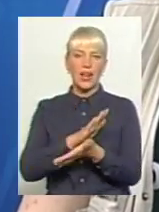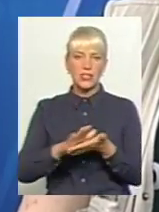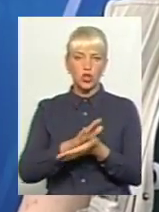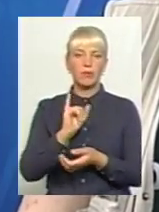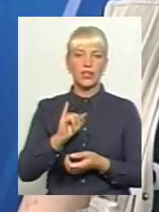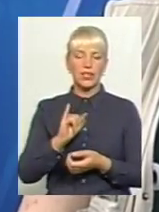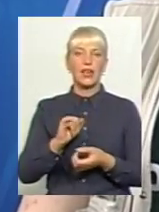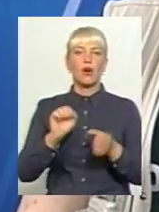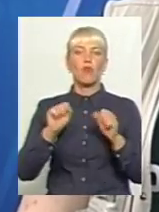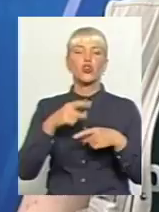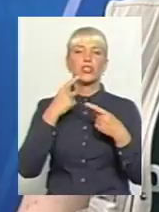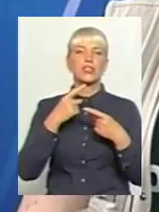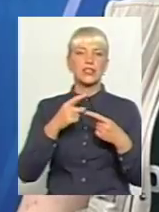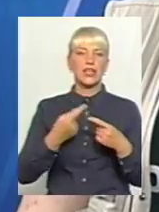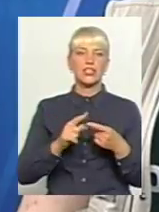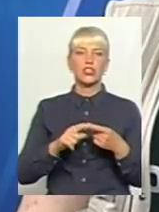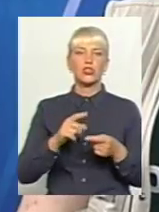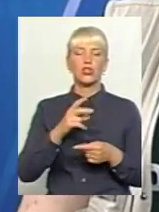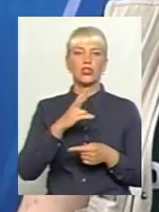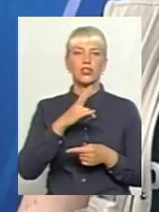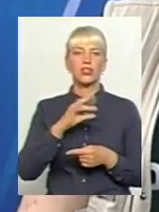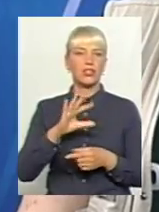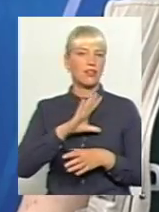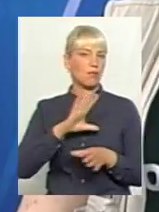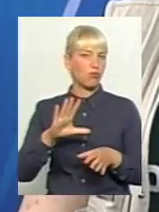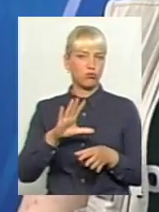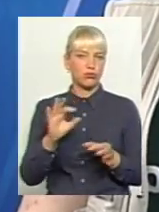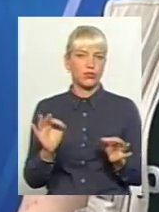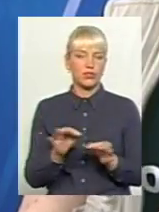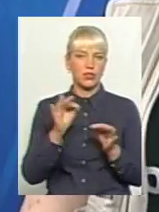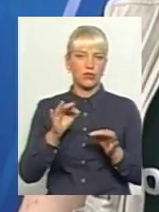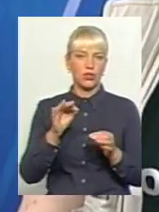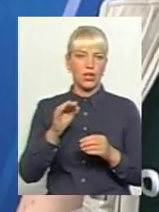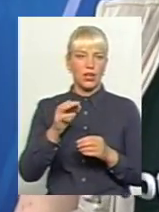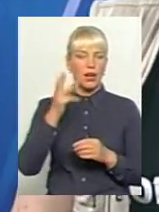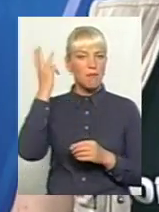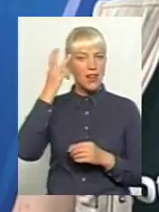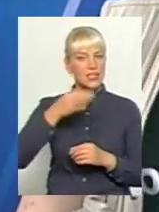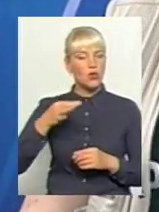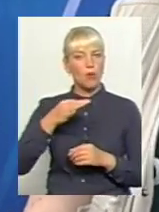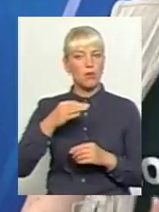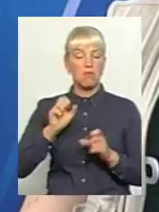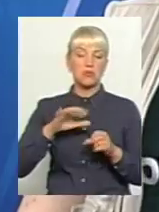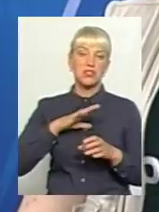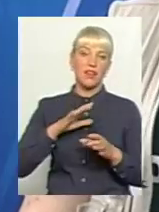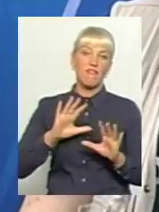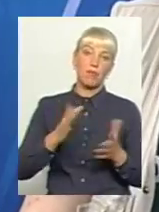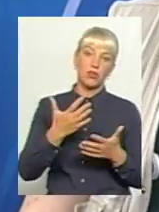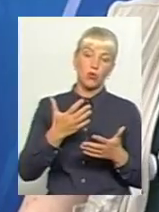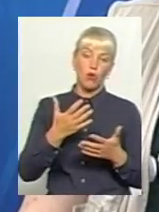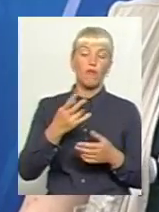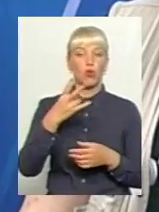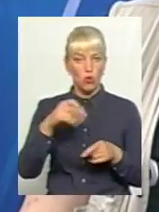жодного з них не було в Слів'янській області. Не знаю, мабуть, це випадково, мабуть, це про що свідчить, але це так.